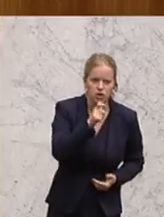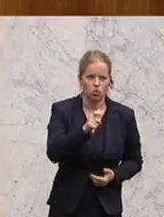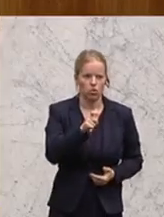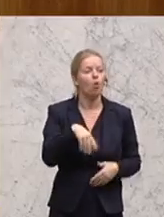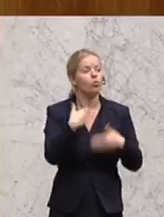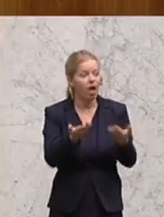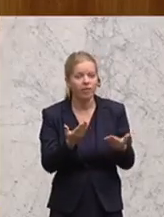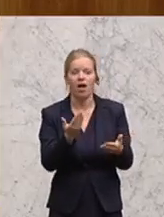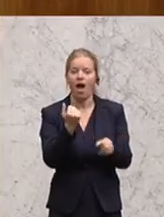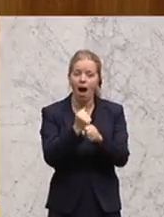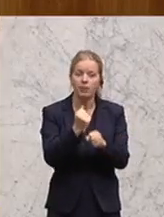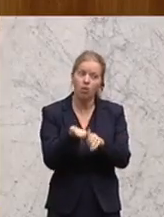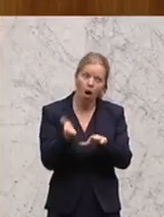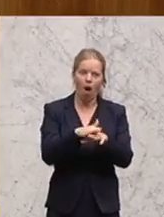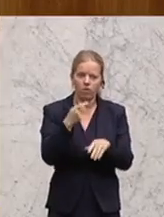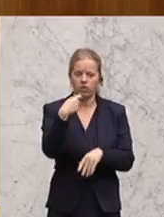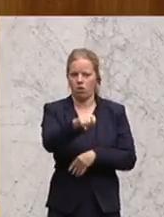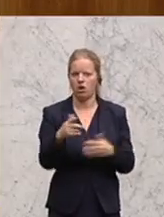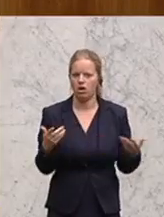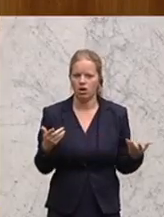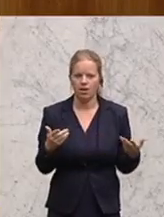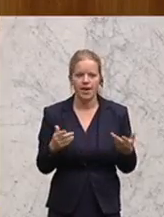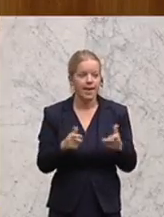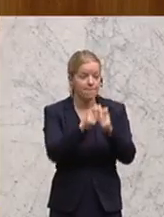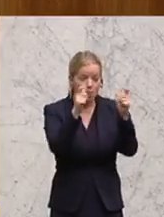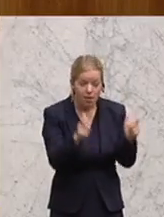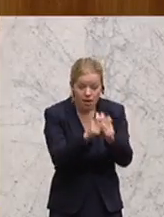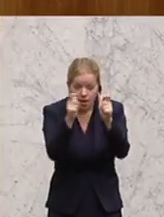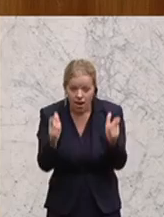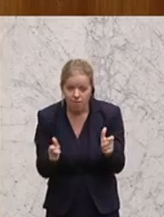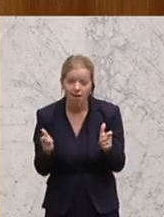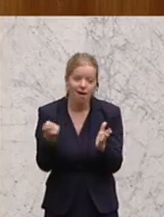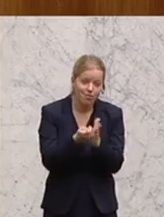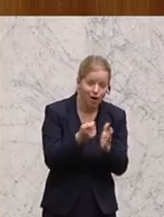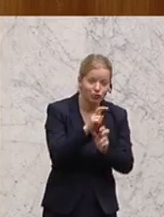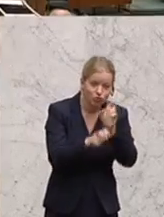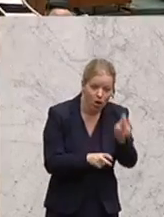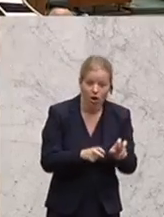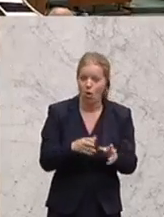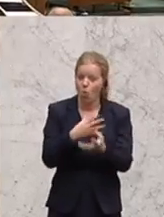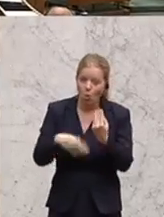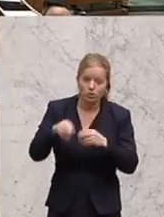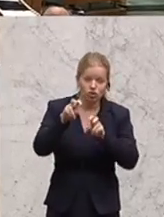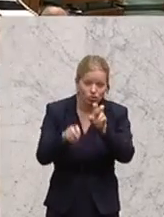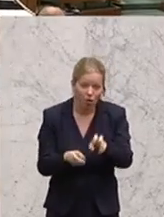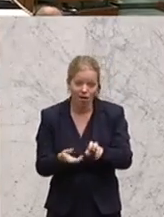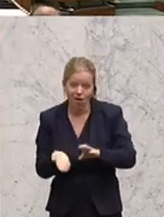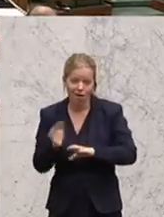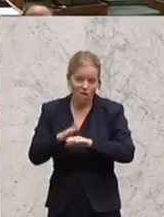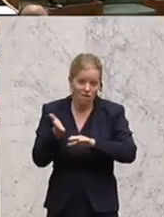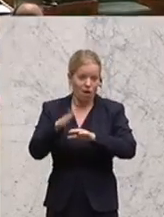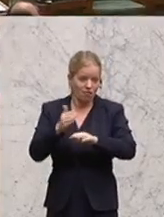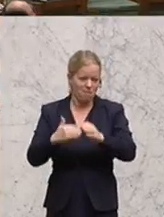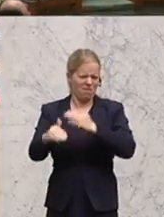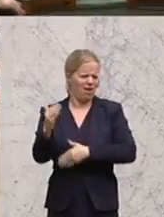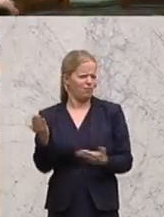Arbeit weiterhin verteuert. Erhöhung der Immobilienertragssteuer, Erhöhung der Umsatzsteuer und so weiter. Ein klares Nein